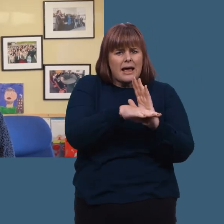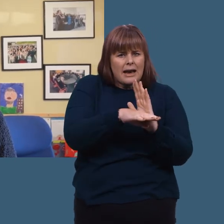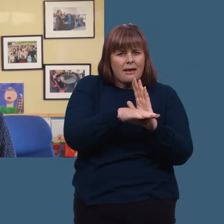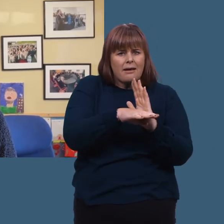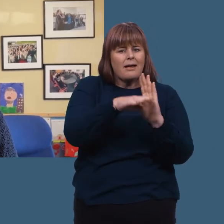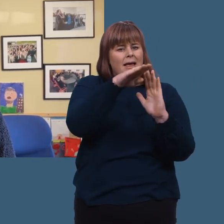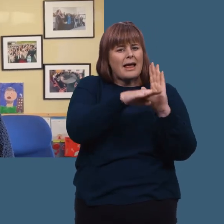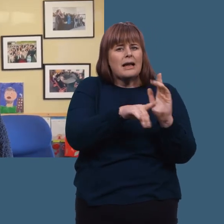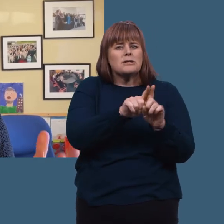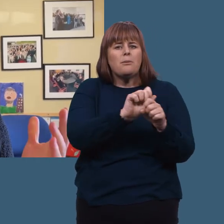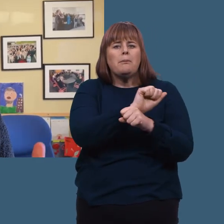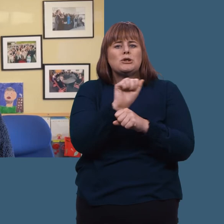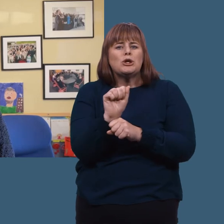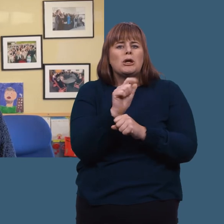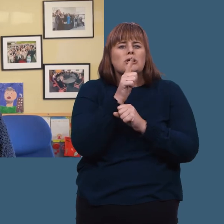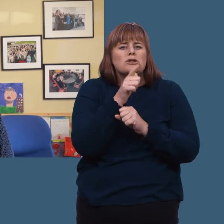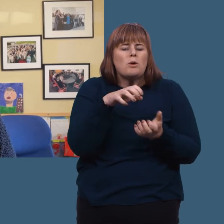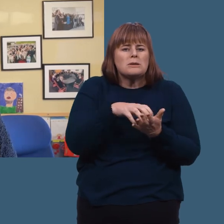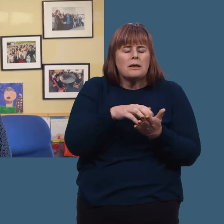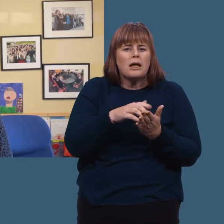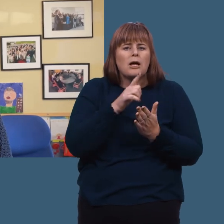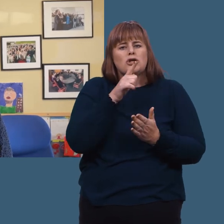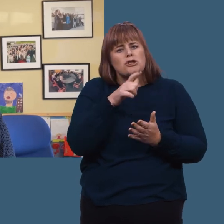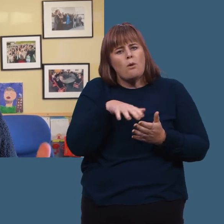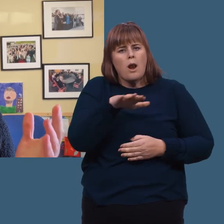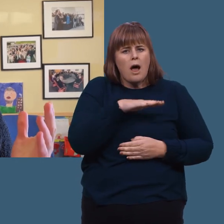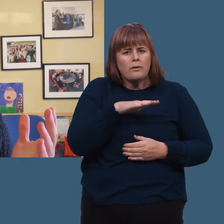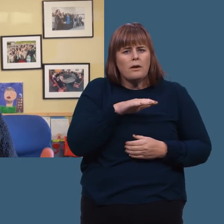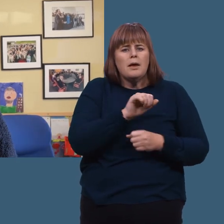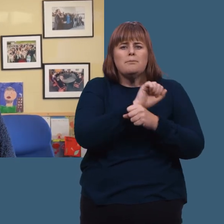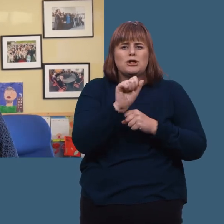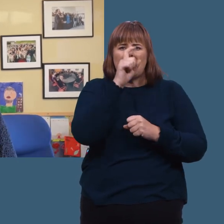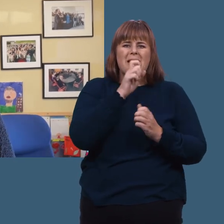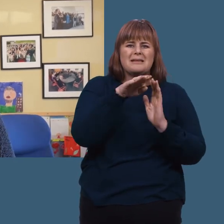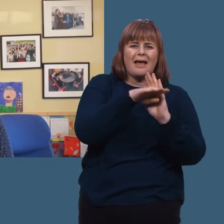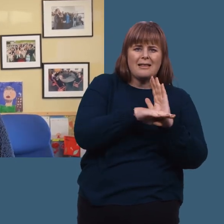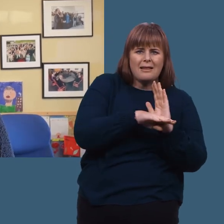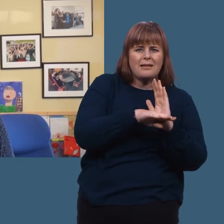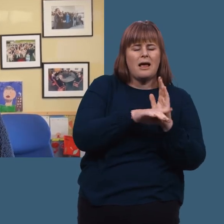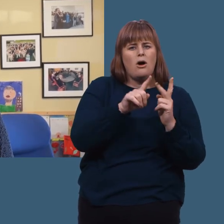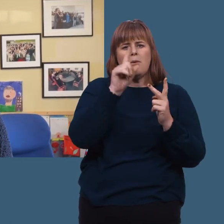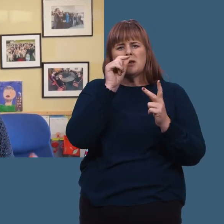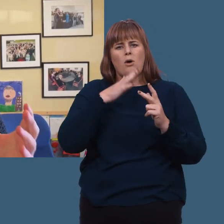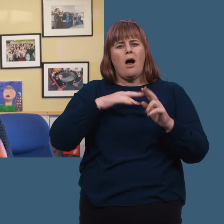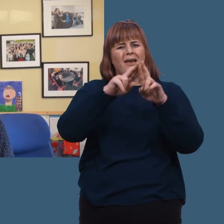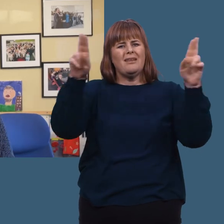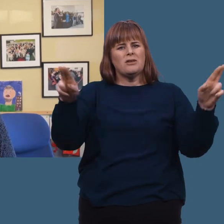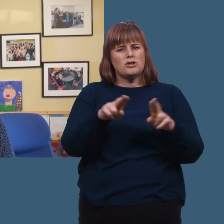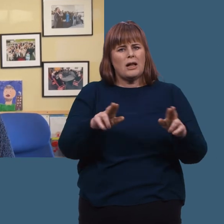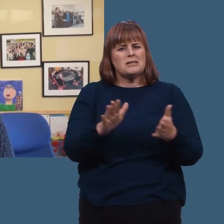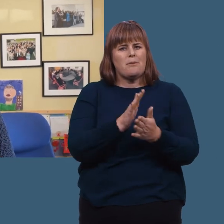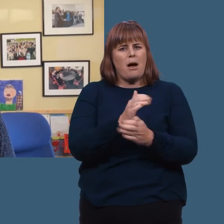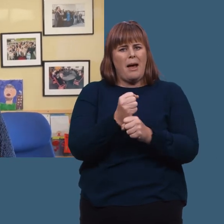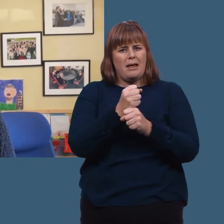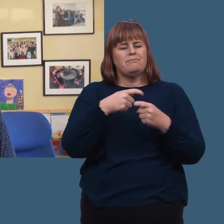ikke minst regler som beskytter små stater og små land, som beskytter menneskerettighetene, og som sørger for at vi har internasjonalt